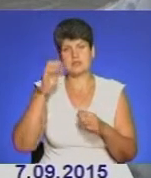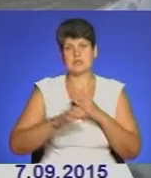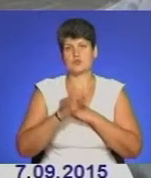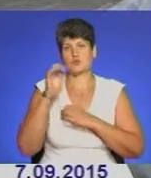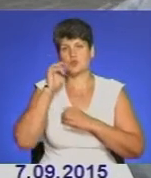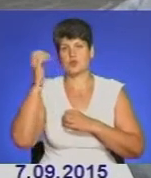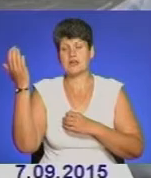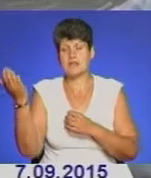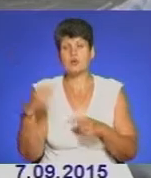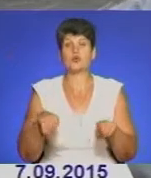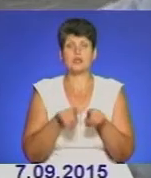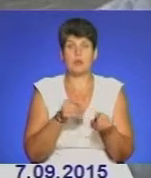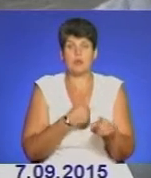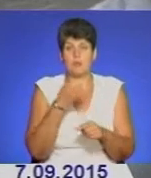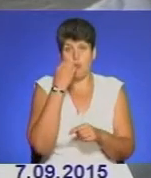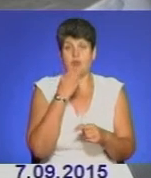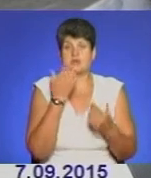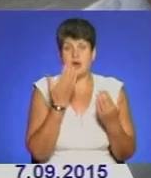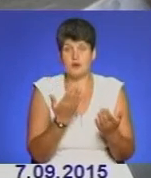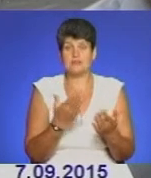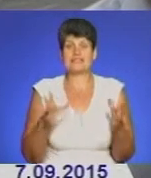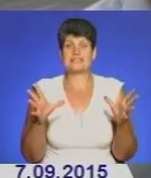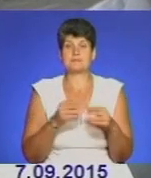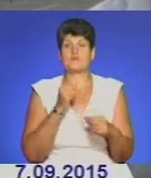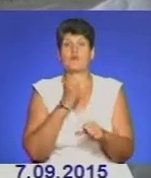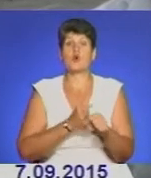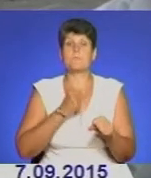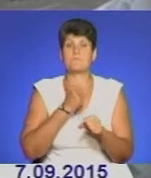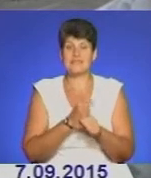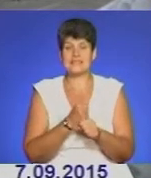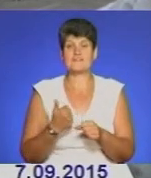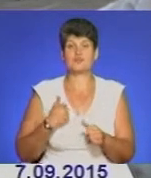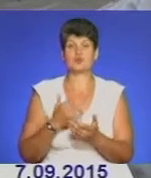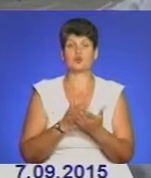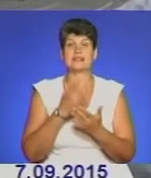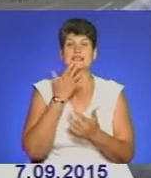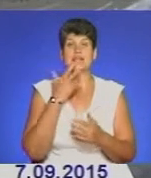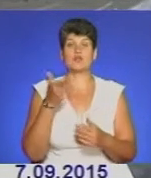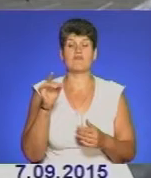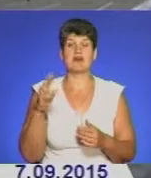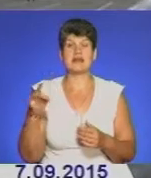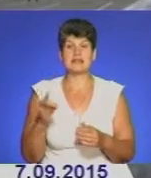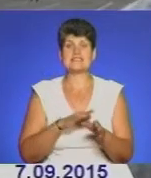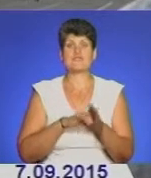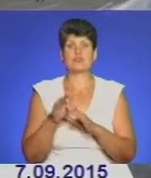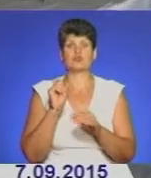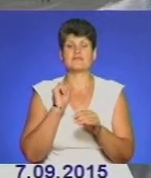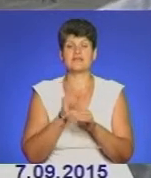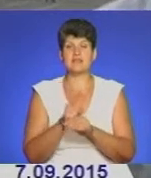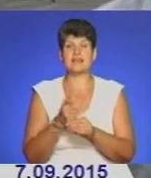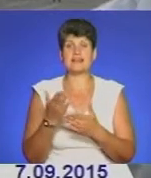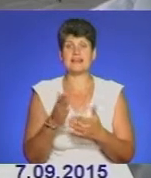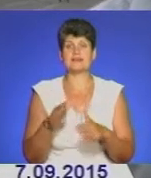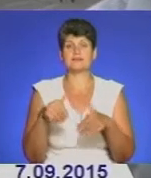України. Одночасно хотів би подякувати співробітникам і військовослужбовцям Національної гвардії за виконані завдання, котрі